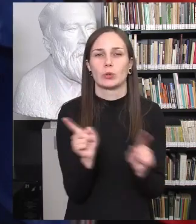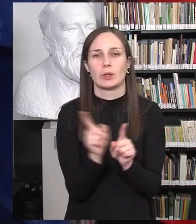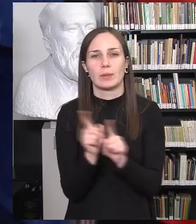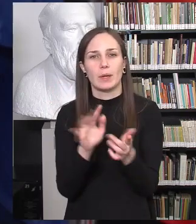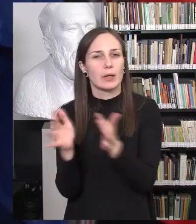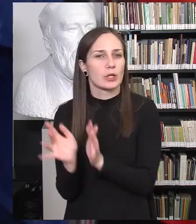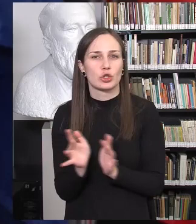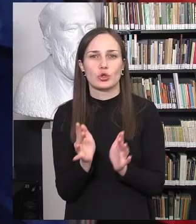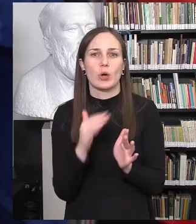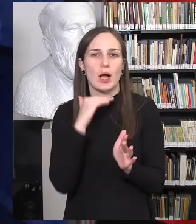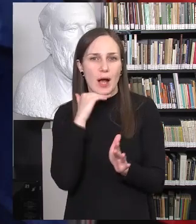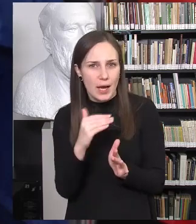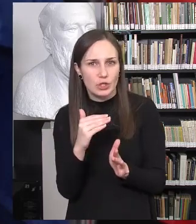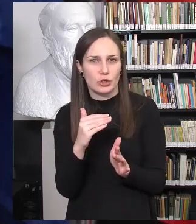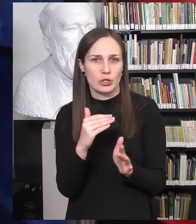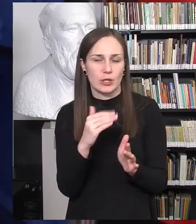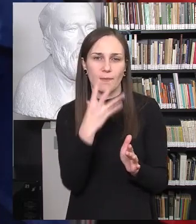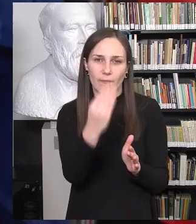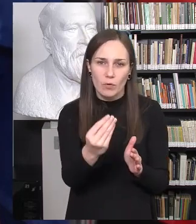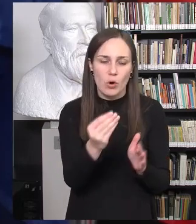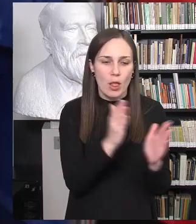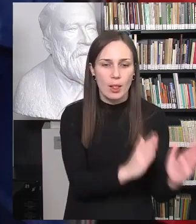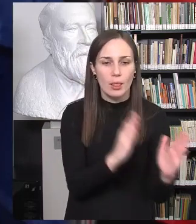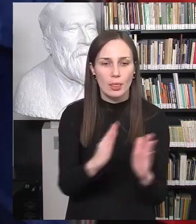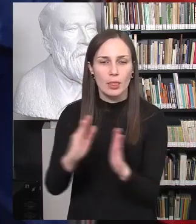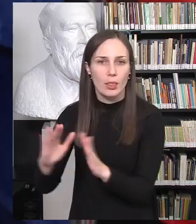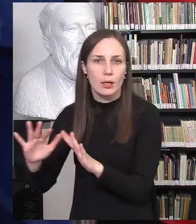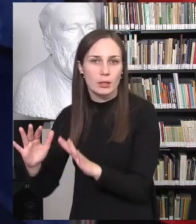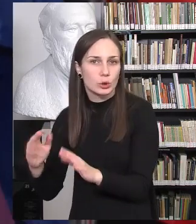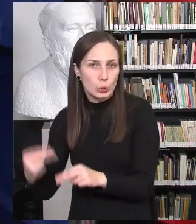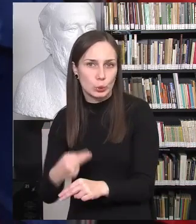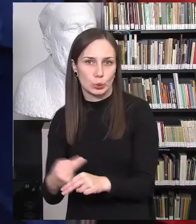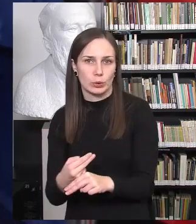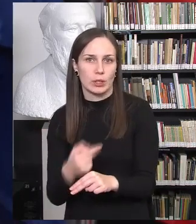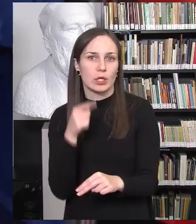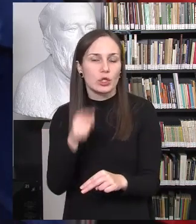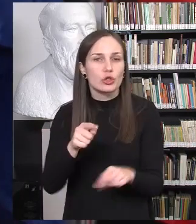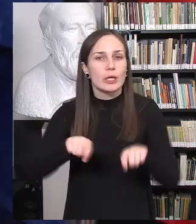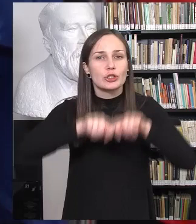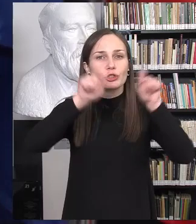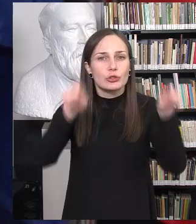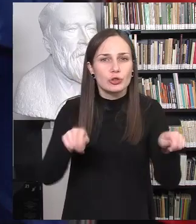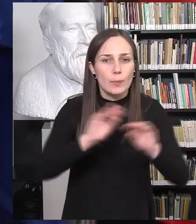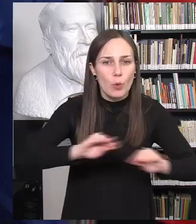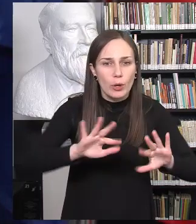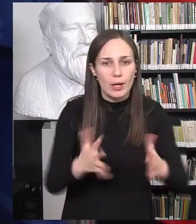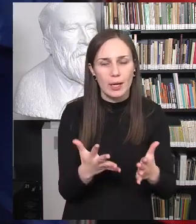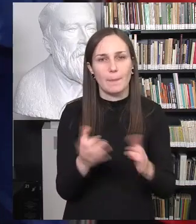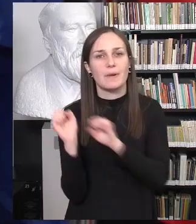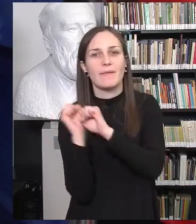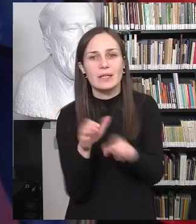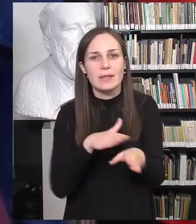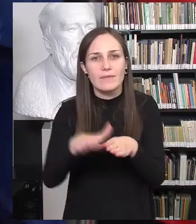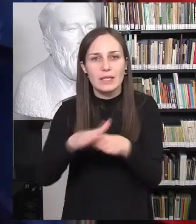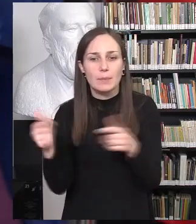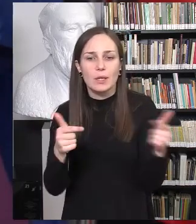aiškį struktūrą, kad kaip mes galime šitą kalbą pradėti, kaip mes galime vykdyti prevenciją,